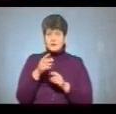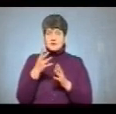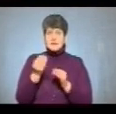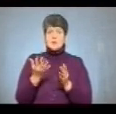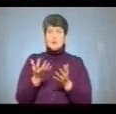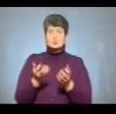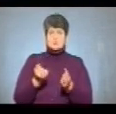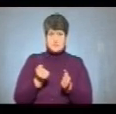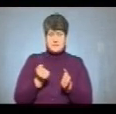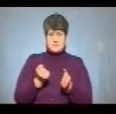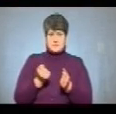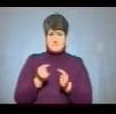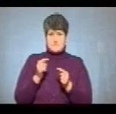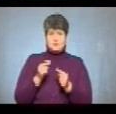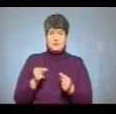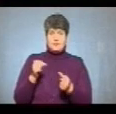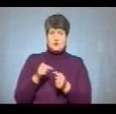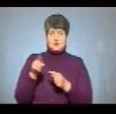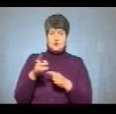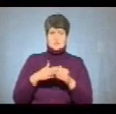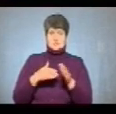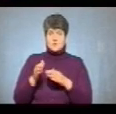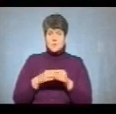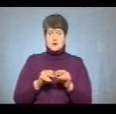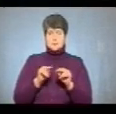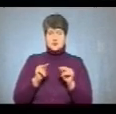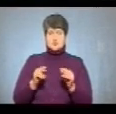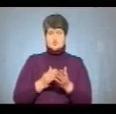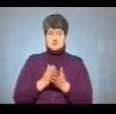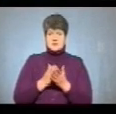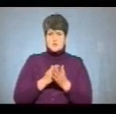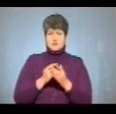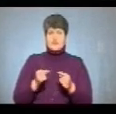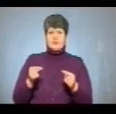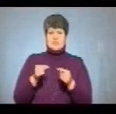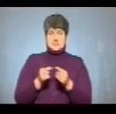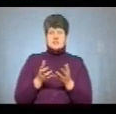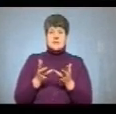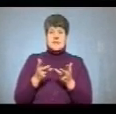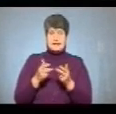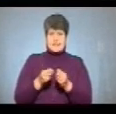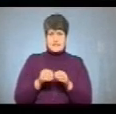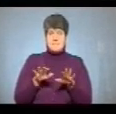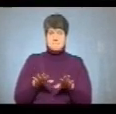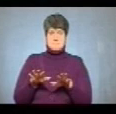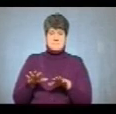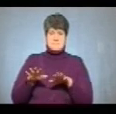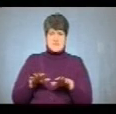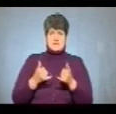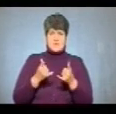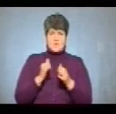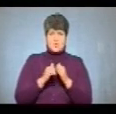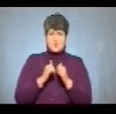отримує. Відповідно до його категорії, до педагогічного стажу, визначена кількість місць для